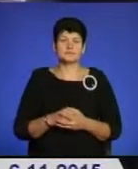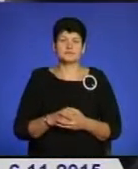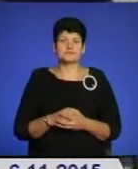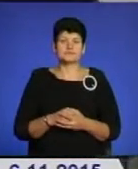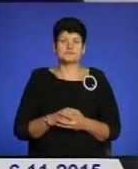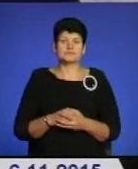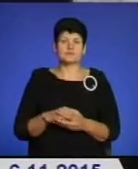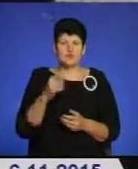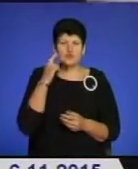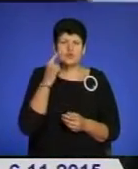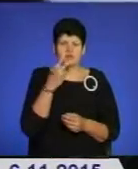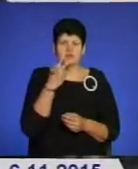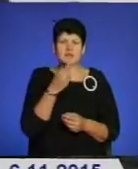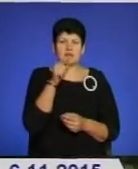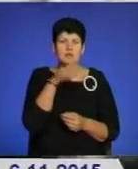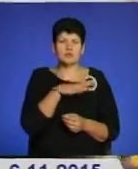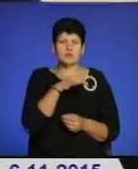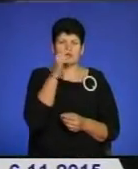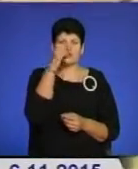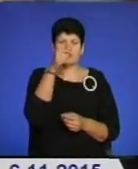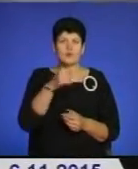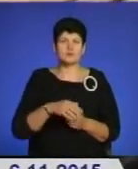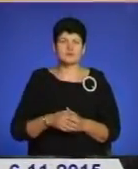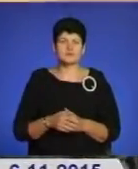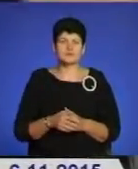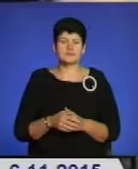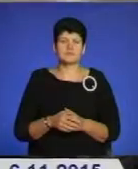Чуєте, видите, де я була? Аж табон. Знаємо, знаємо.